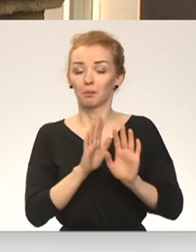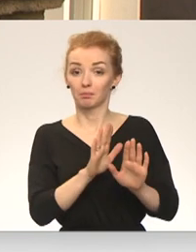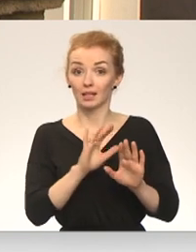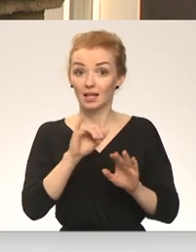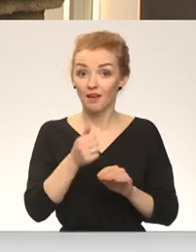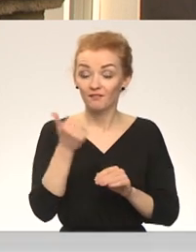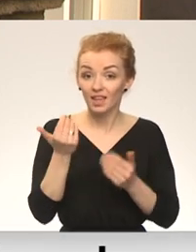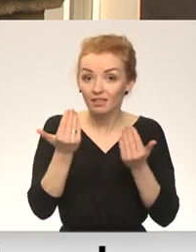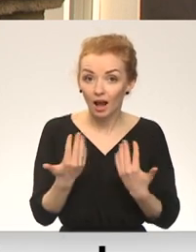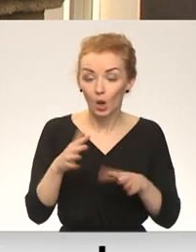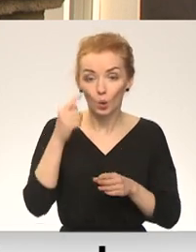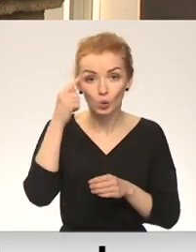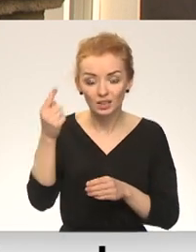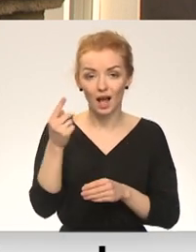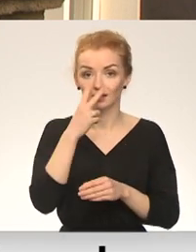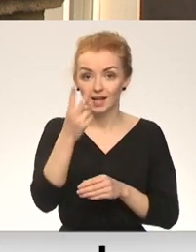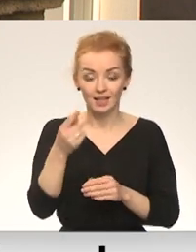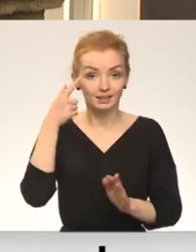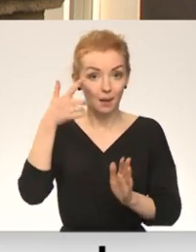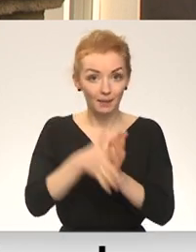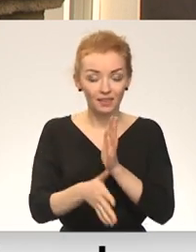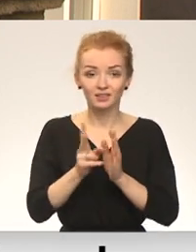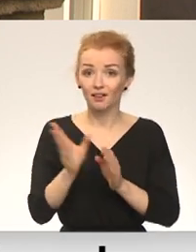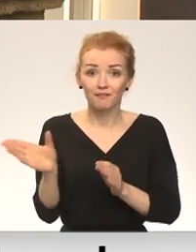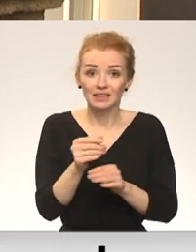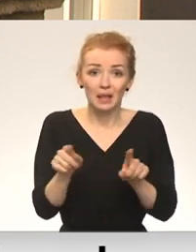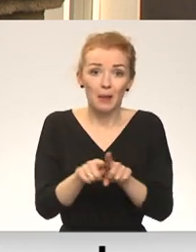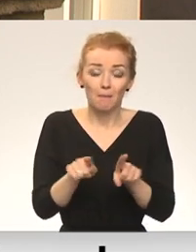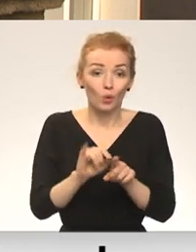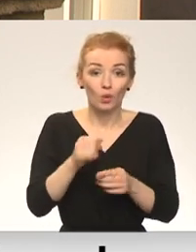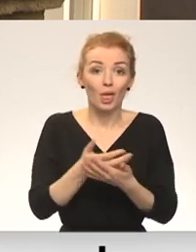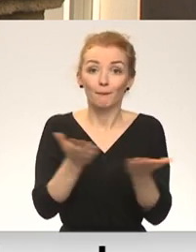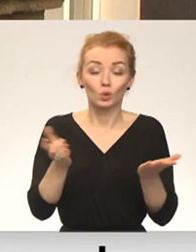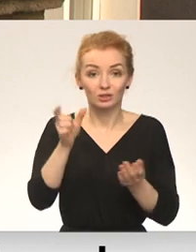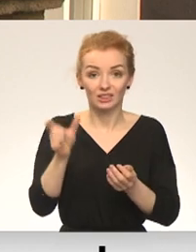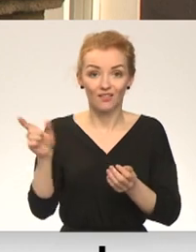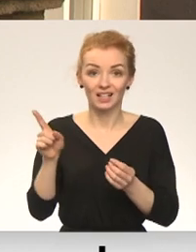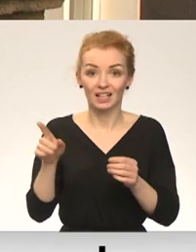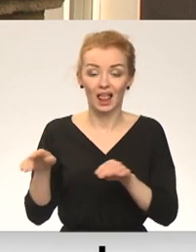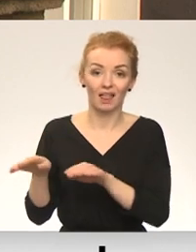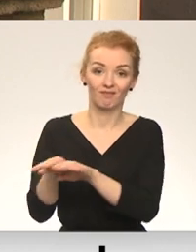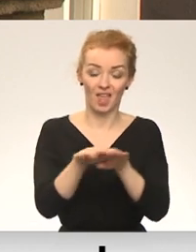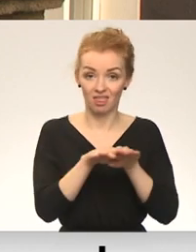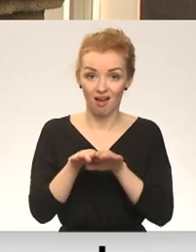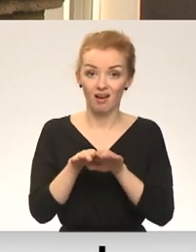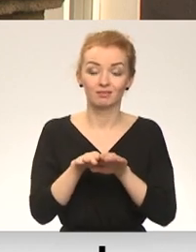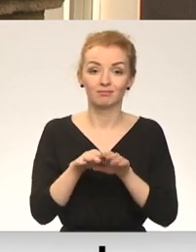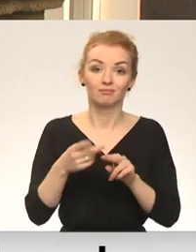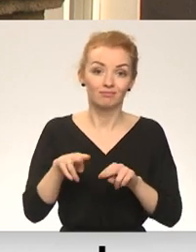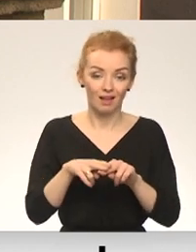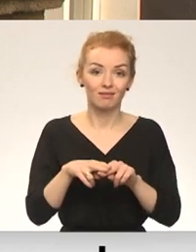viņi zinās, sapratīs, redzēs, ka viss ir ierasti un jebkurš cilvēks ir līdzvērtīgs citam cilvēkam, tad